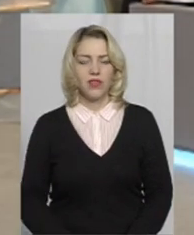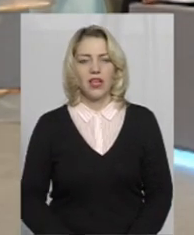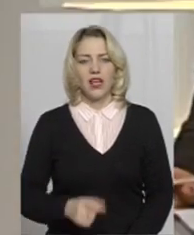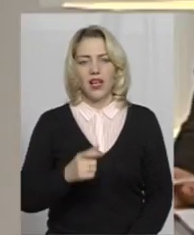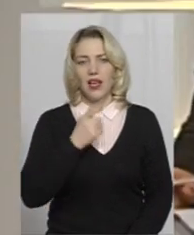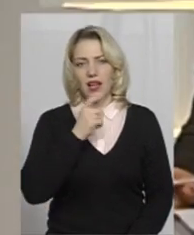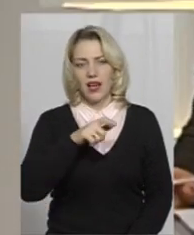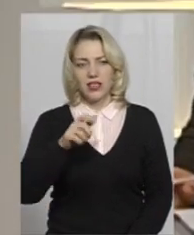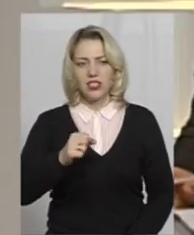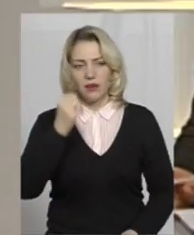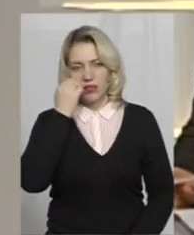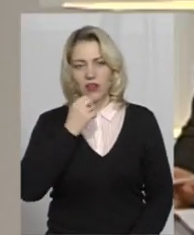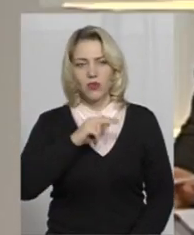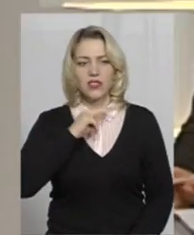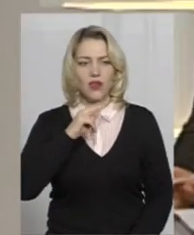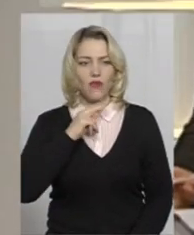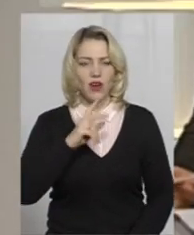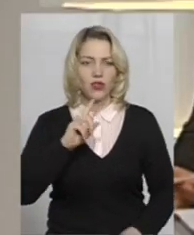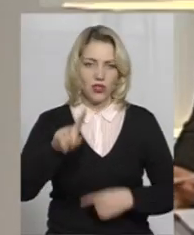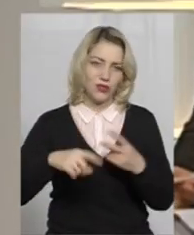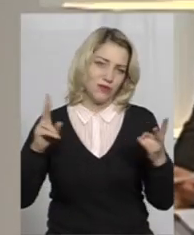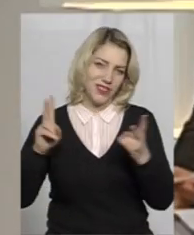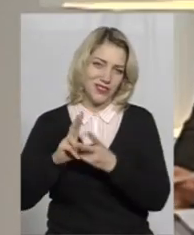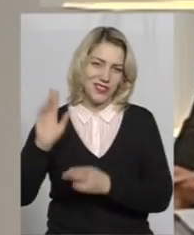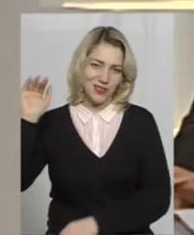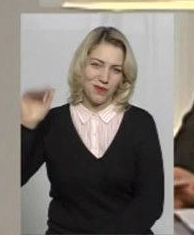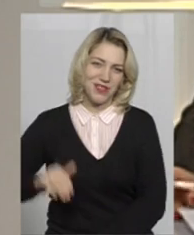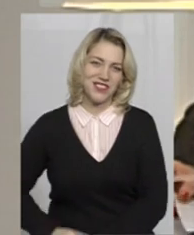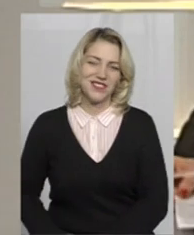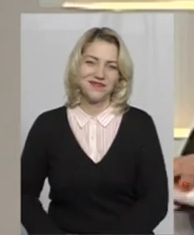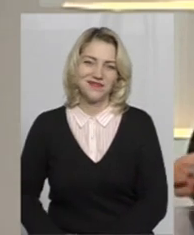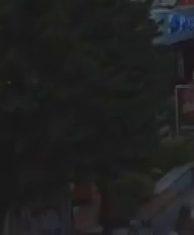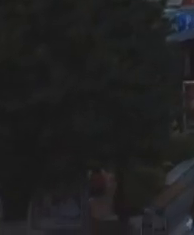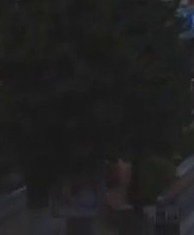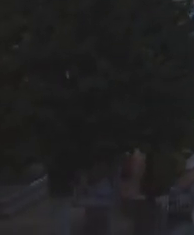Глядачам дякую за увагу. До зустрічі. Побачимося.